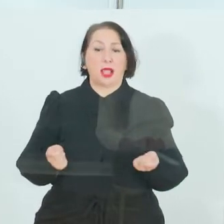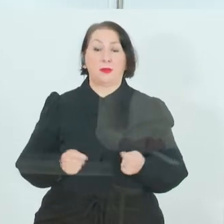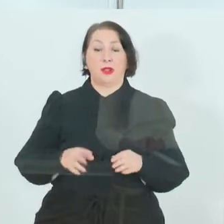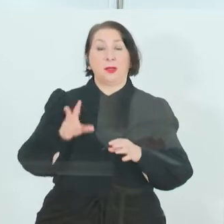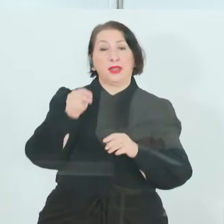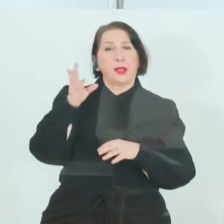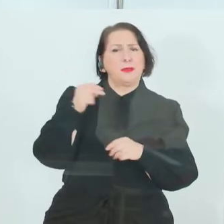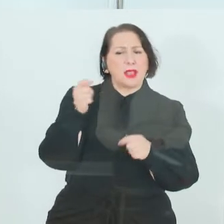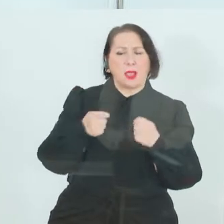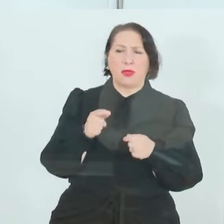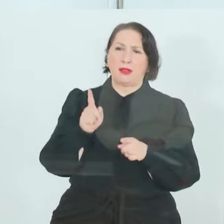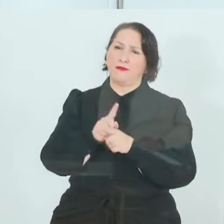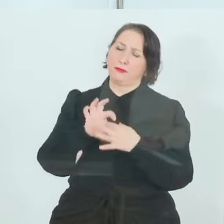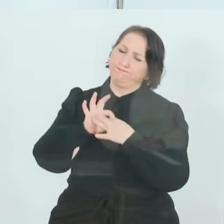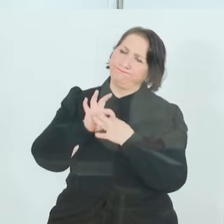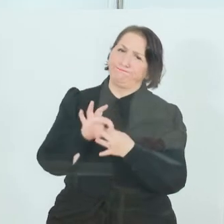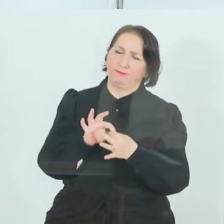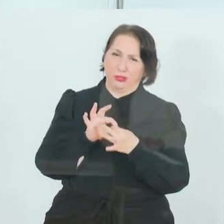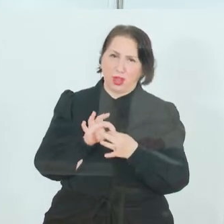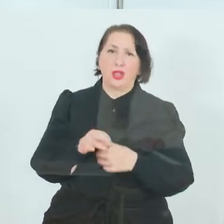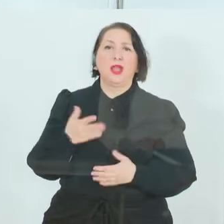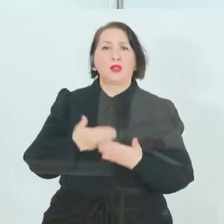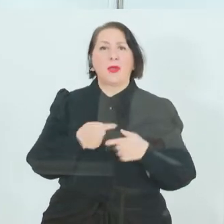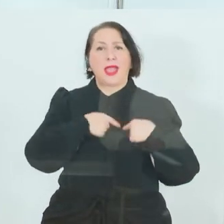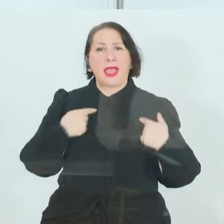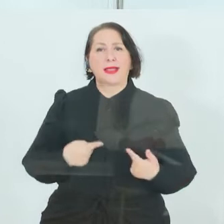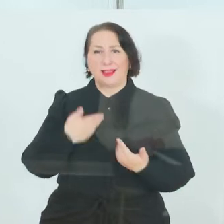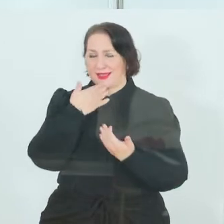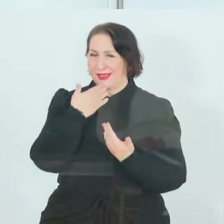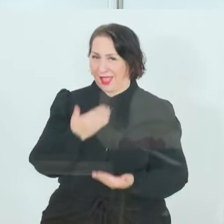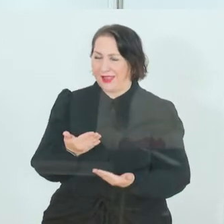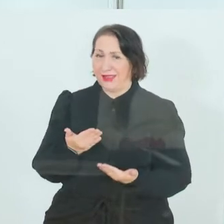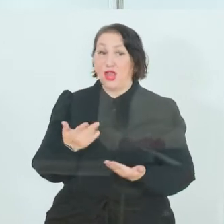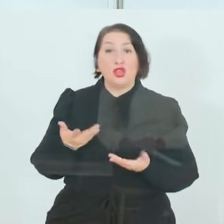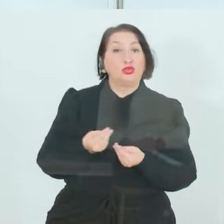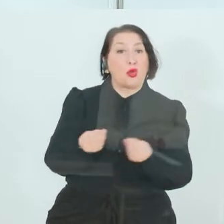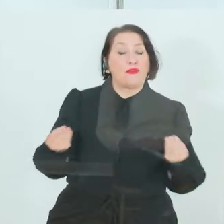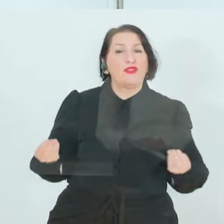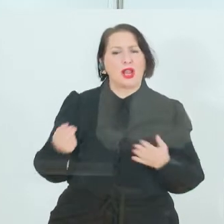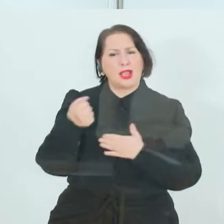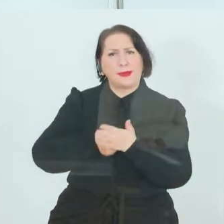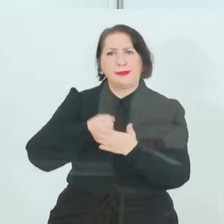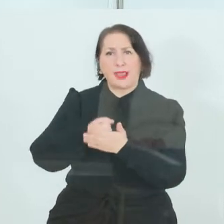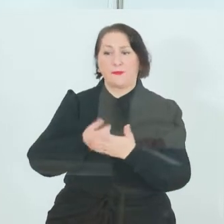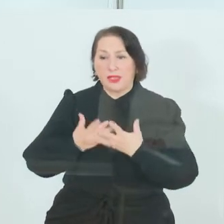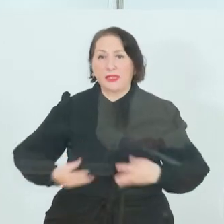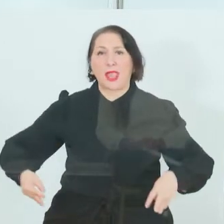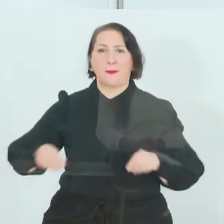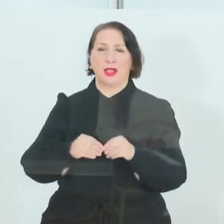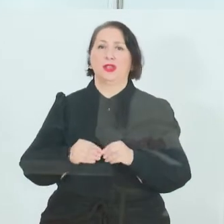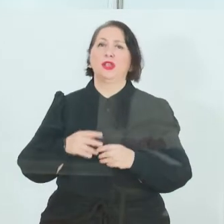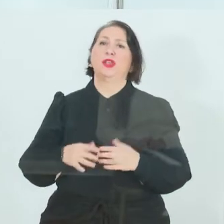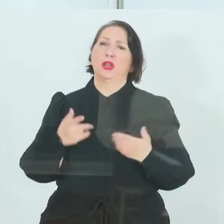Mitarbeitern stehen. Ich möchte mich ganz recht herzlich dafür bedanken, dass so viele daran arbeiten, gemeinsam diesen